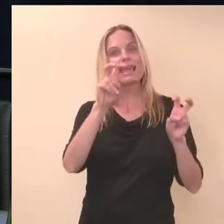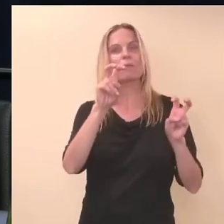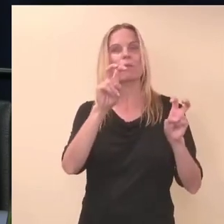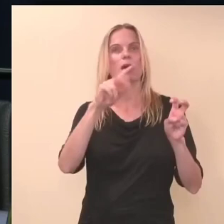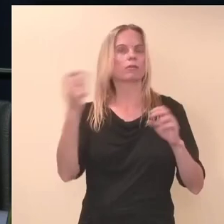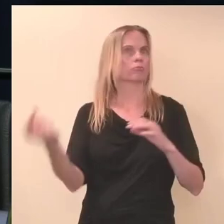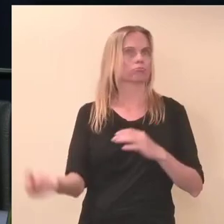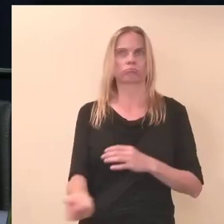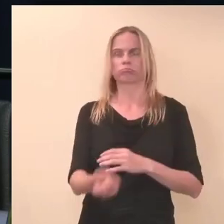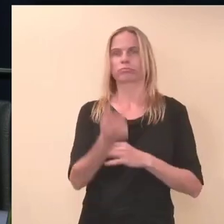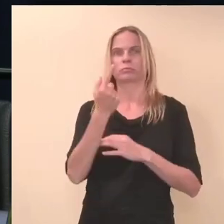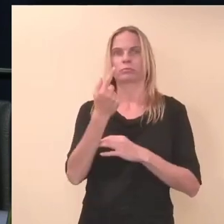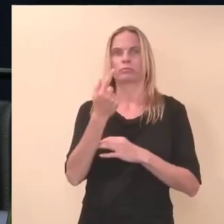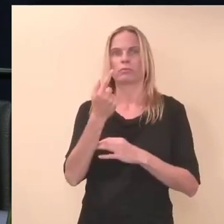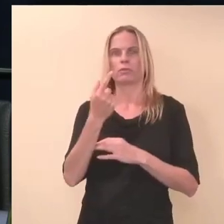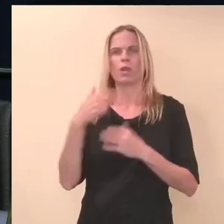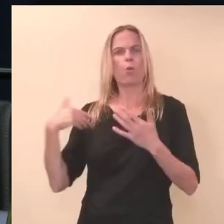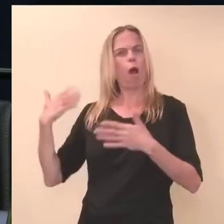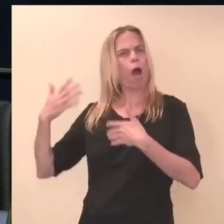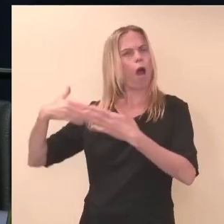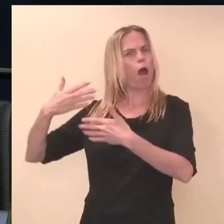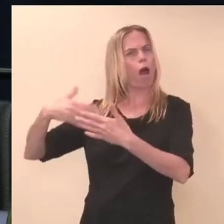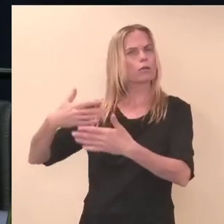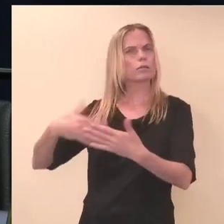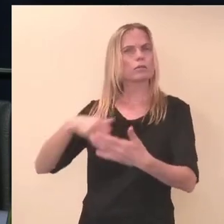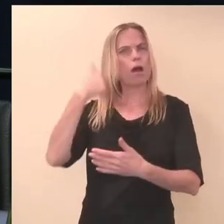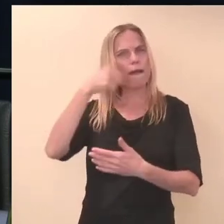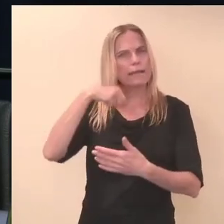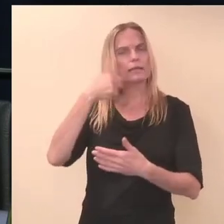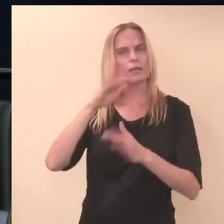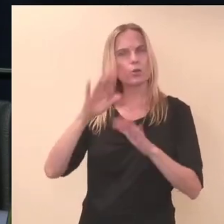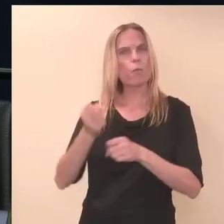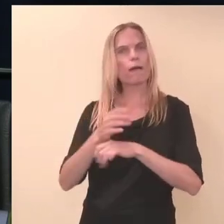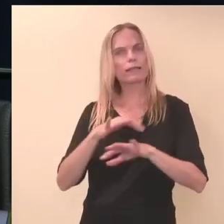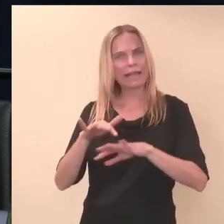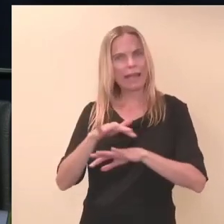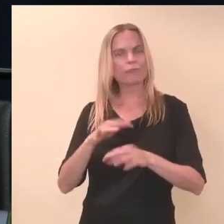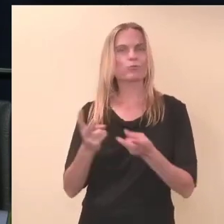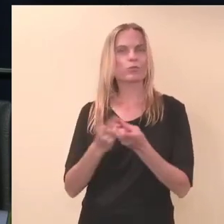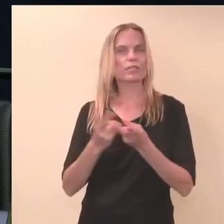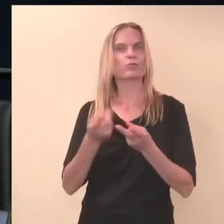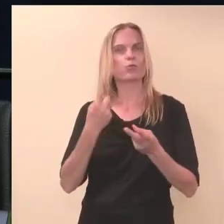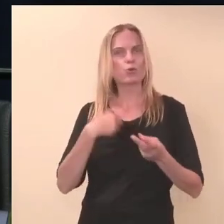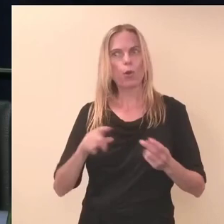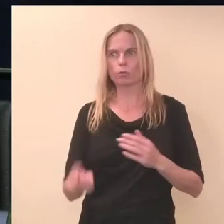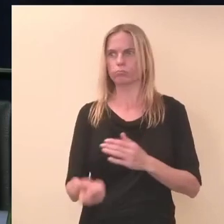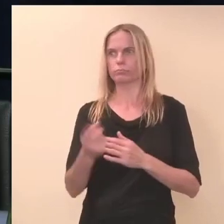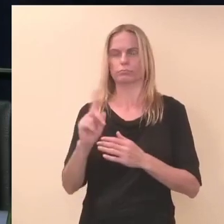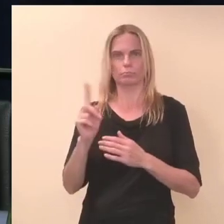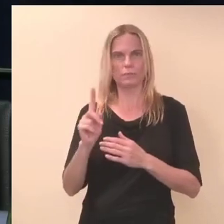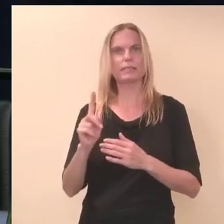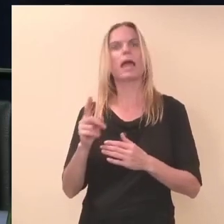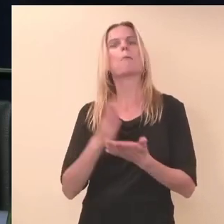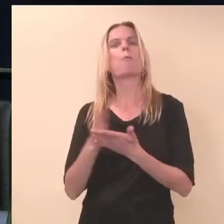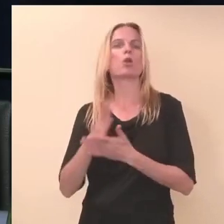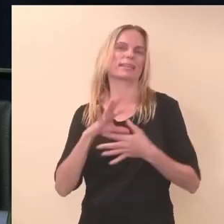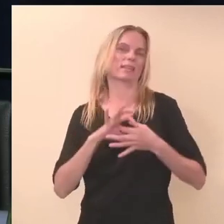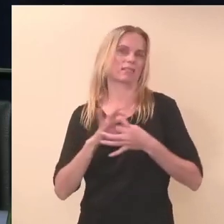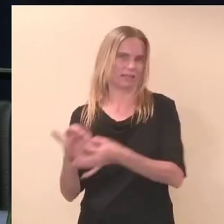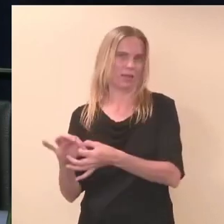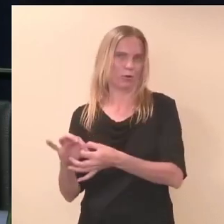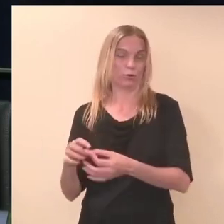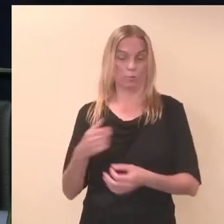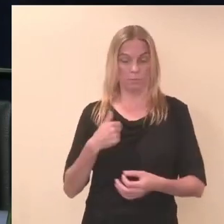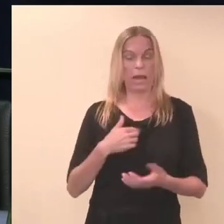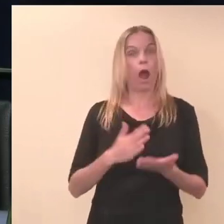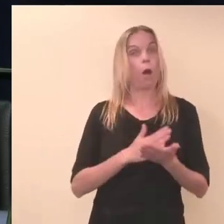võrgusti, kui aastate piku toimunud tegevusi, millel on väga kõva poliitiline maik ja ole saanud ka väga pikalt Eesti poliitikas, siis